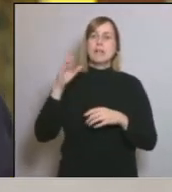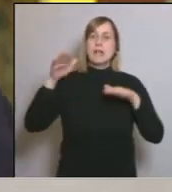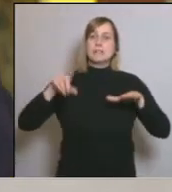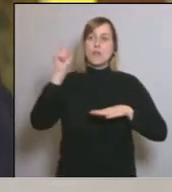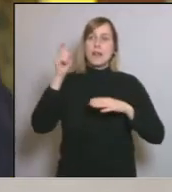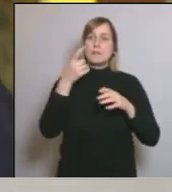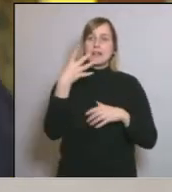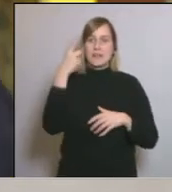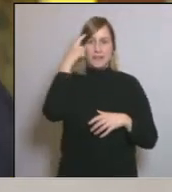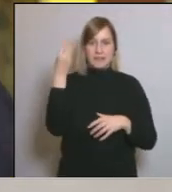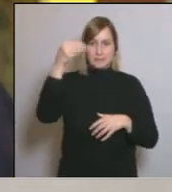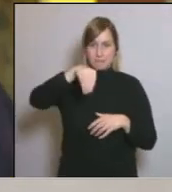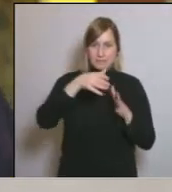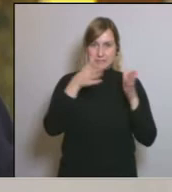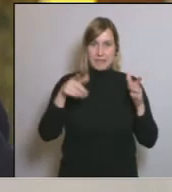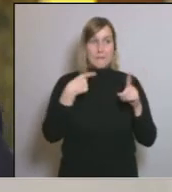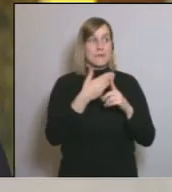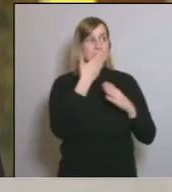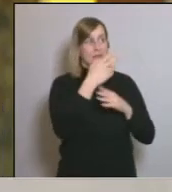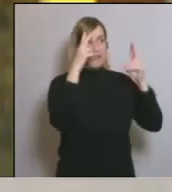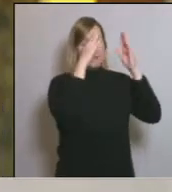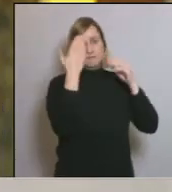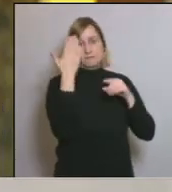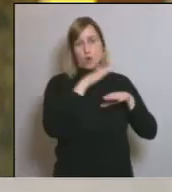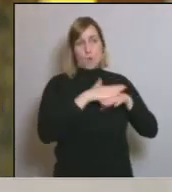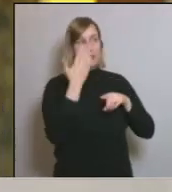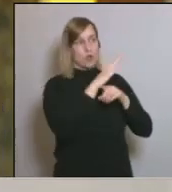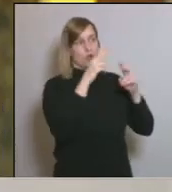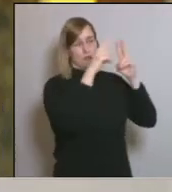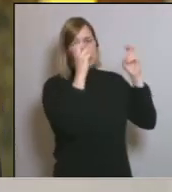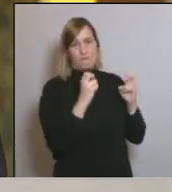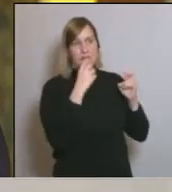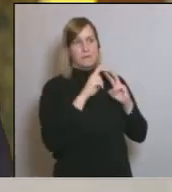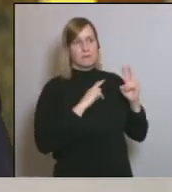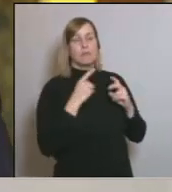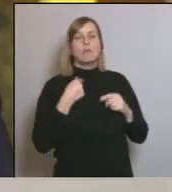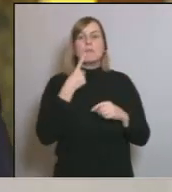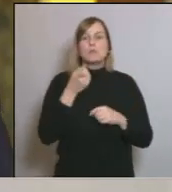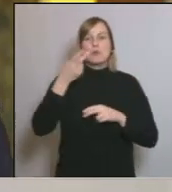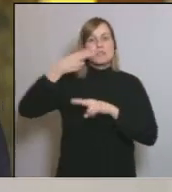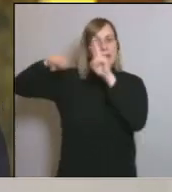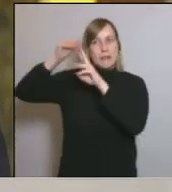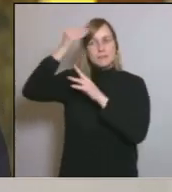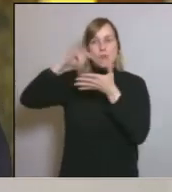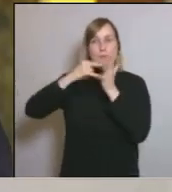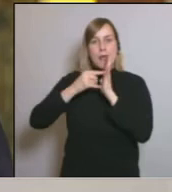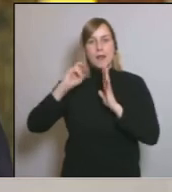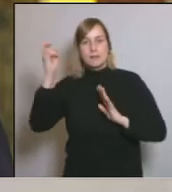més i la negativa al confinament que propone el govern la Generalitat té previsto algun plan alternatiu?